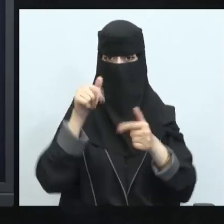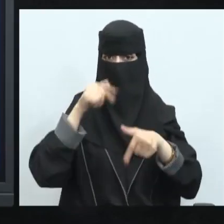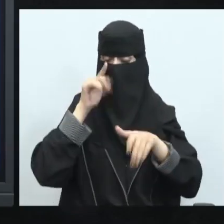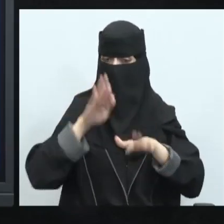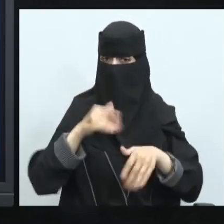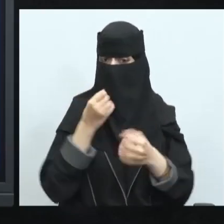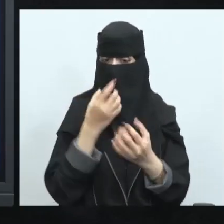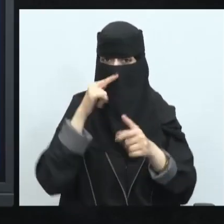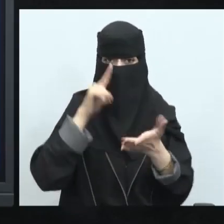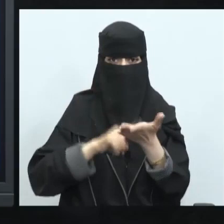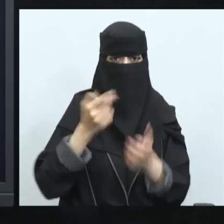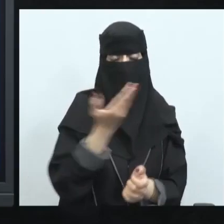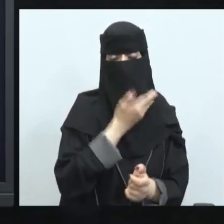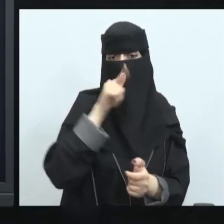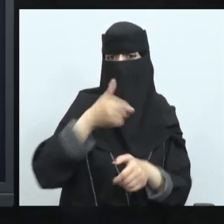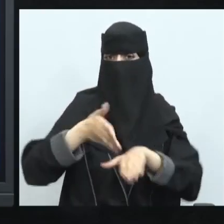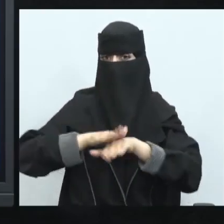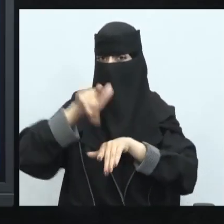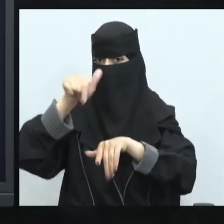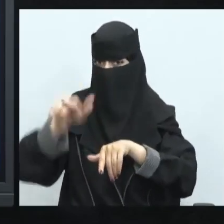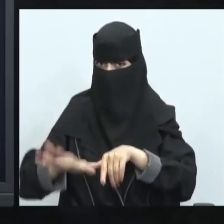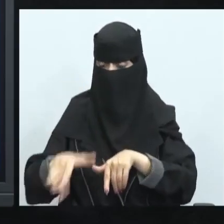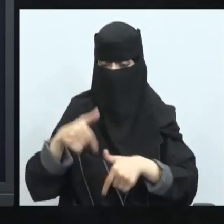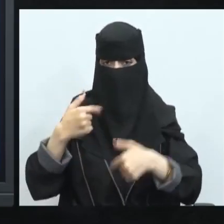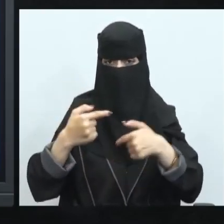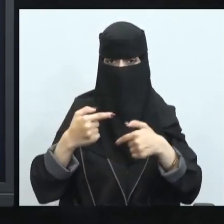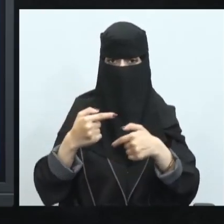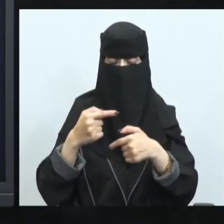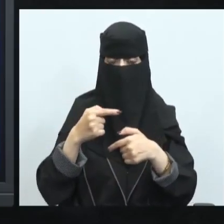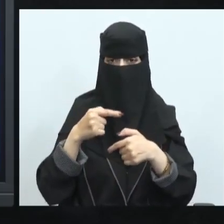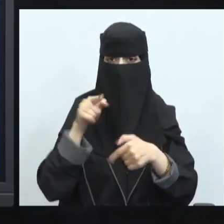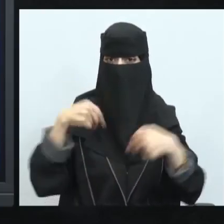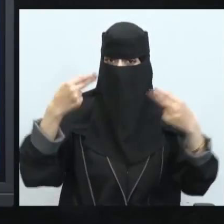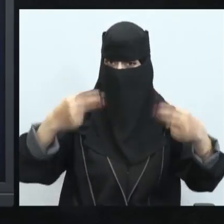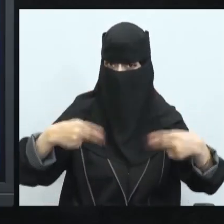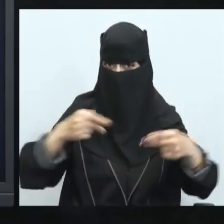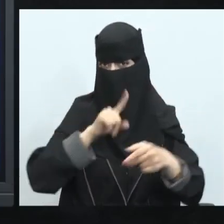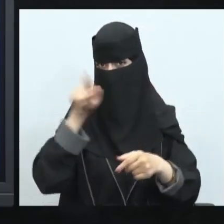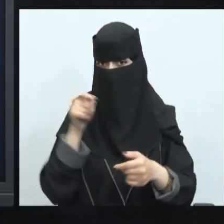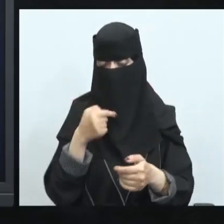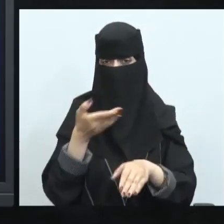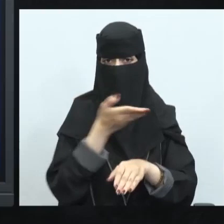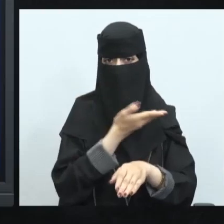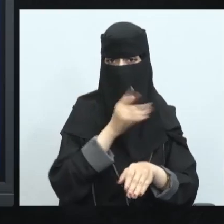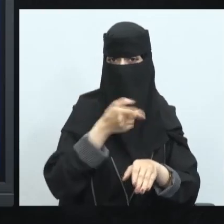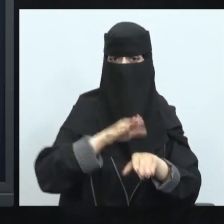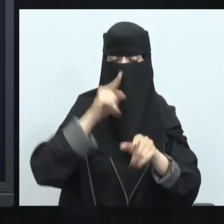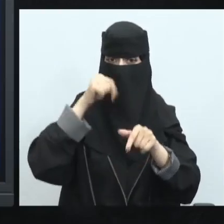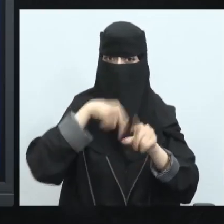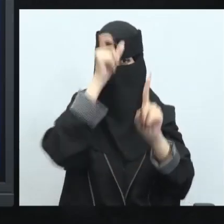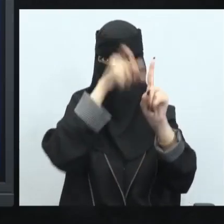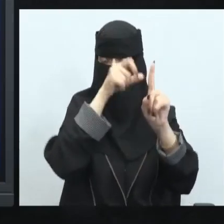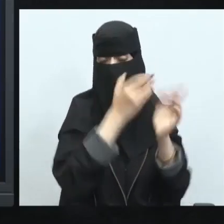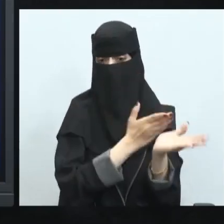الطبيعية لابد أن لا تؤثر على هذا أو الفعالية لا تؤثر على البيئة كذلك الحضور سيحضر